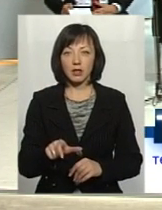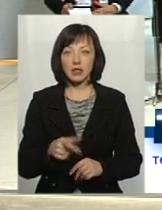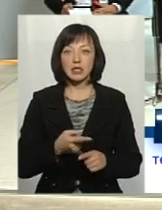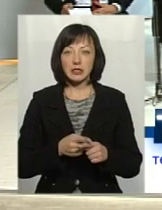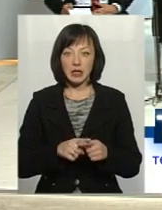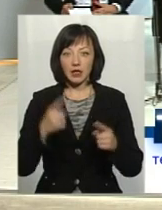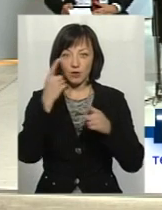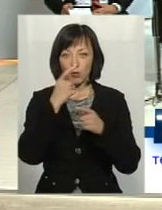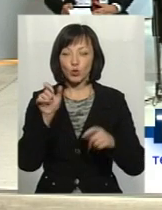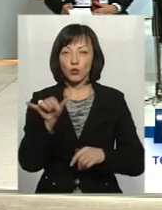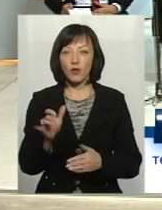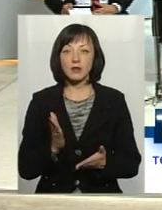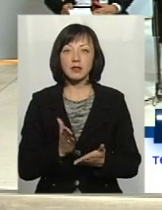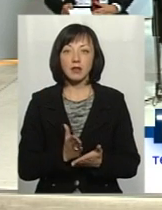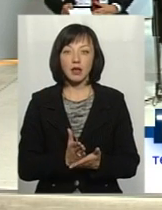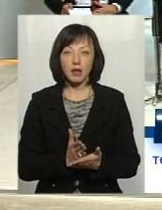інформації, що у вас є,